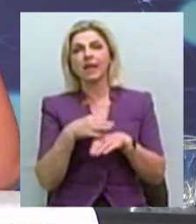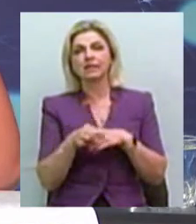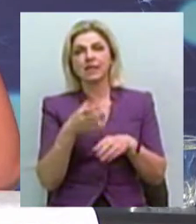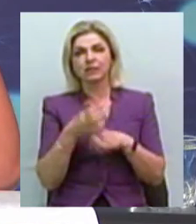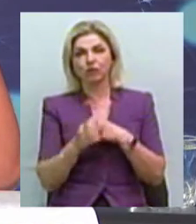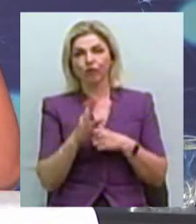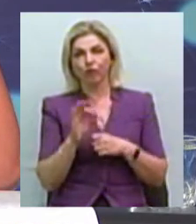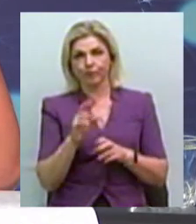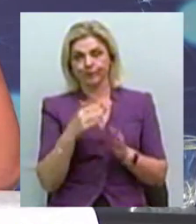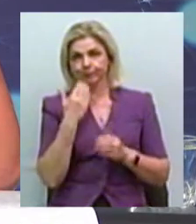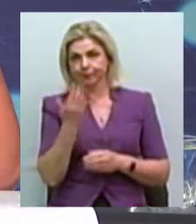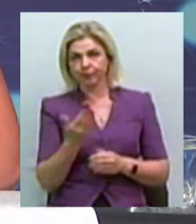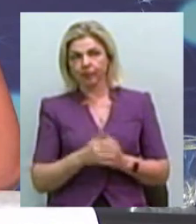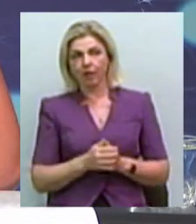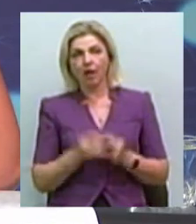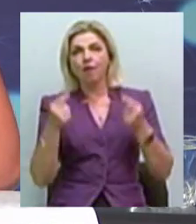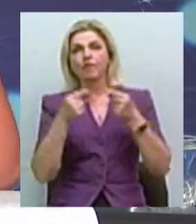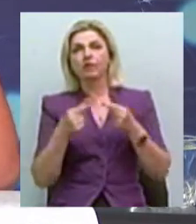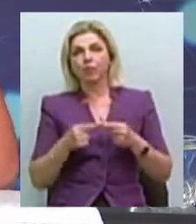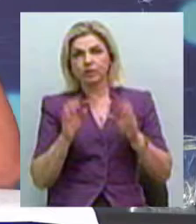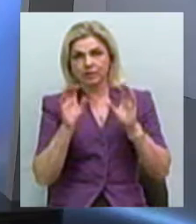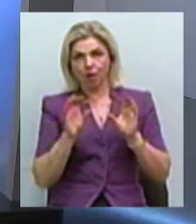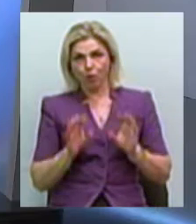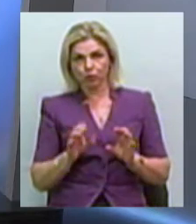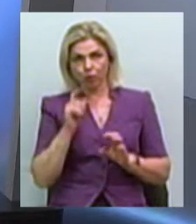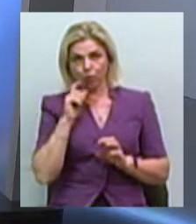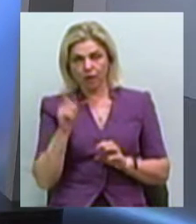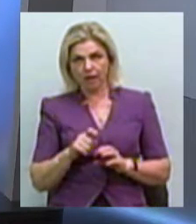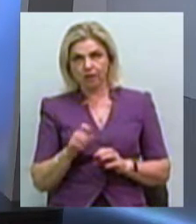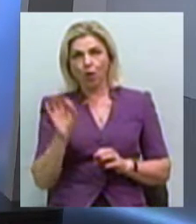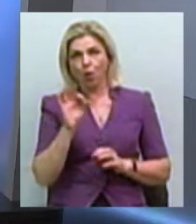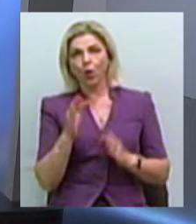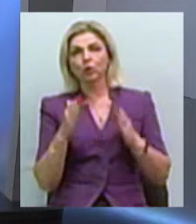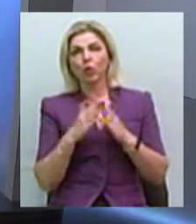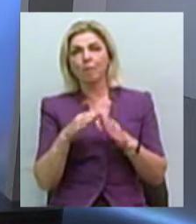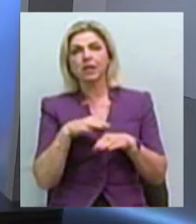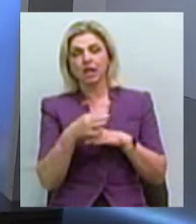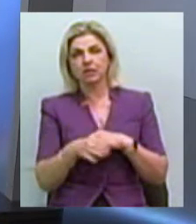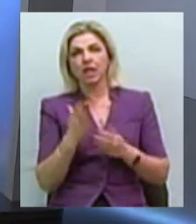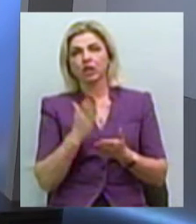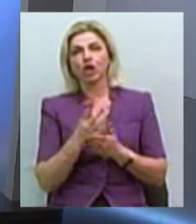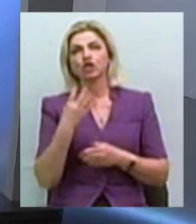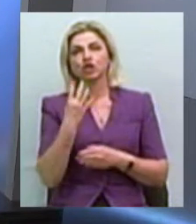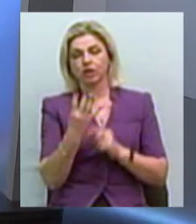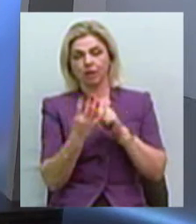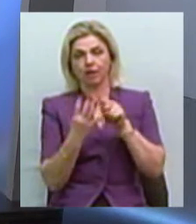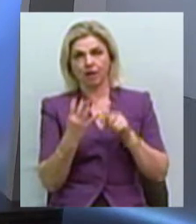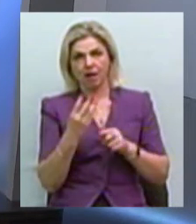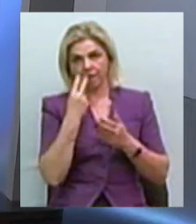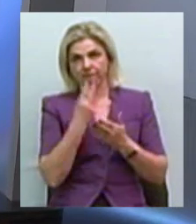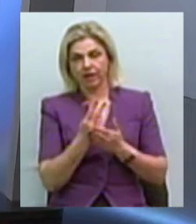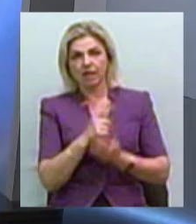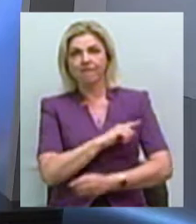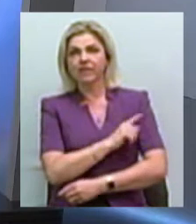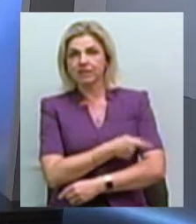до Закону України про протидію запобігання домашнього насильства, є чотири види визначені, основні – це фізичне